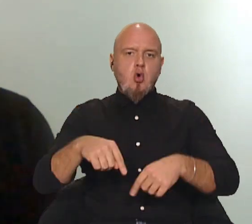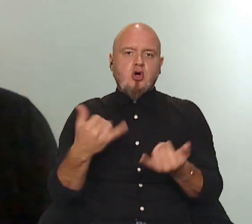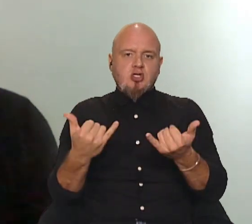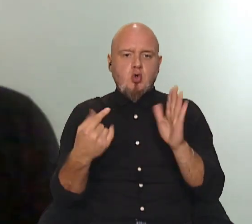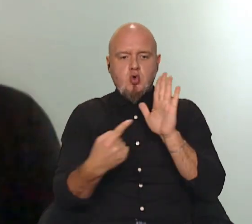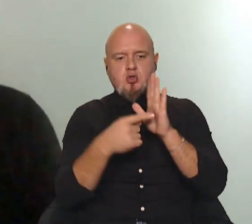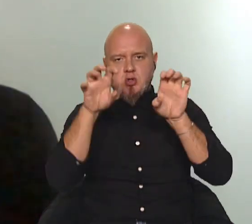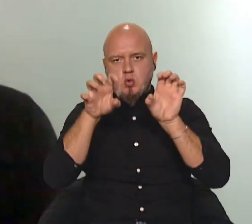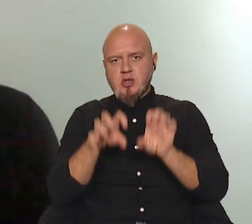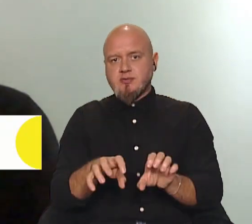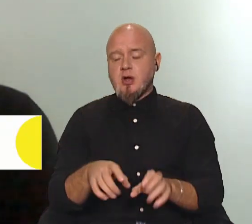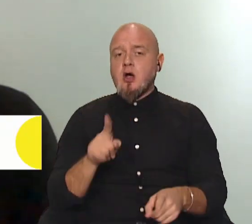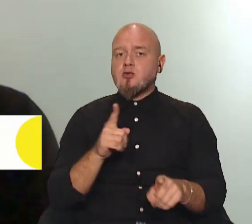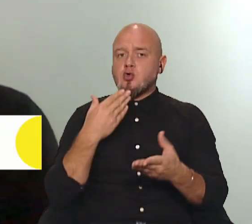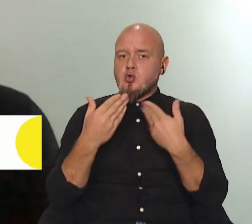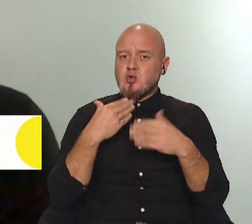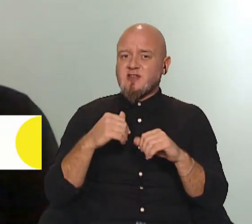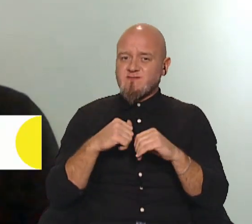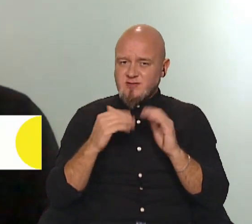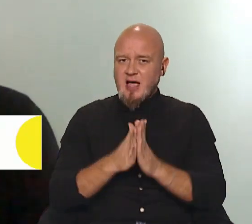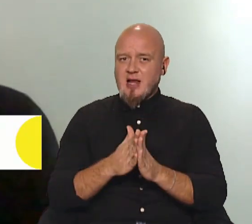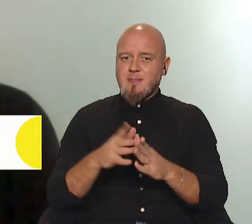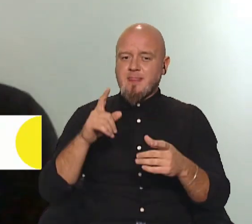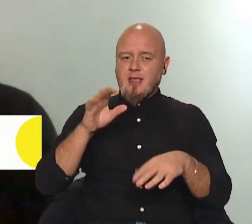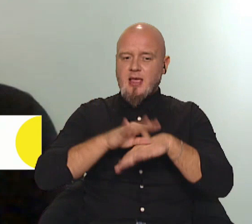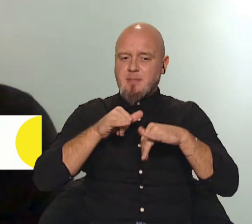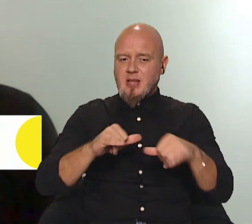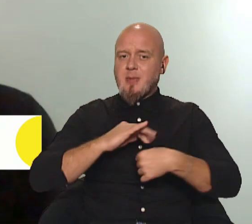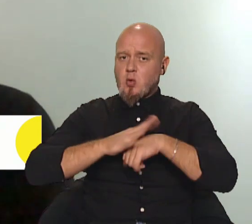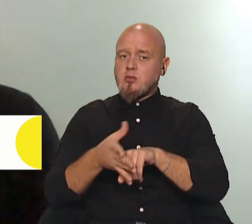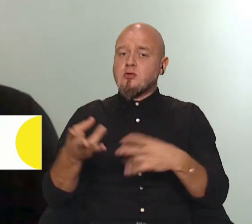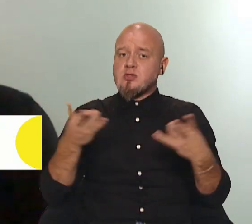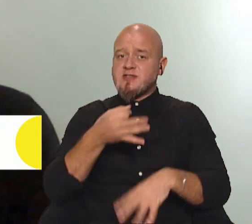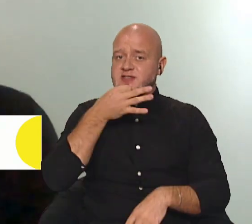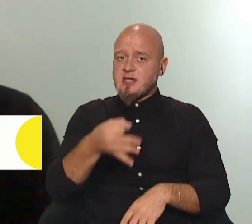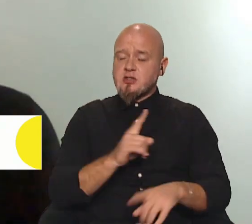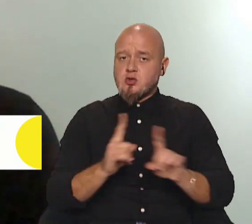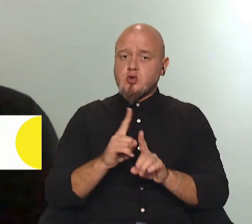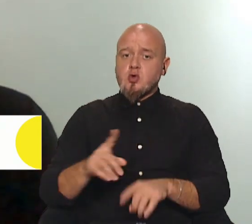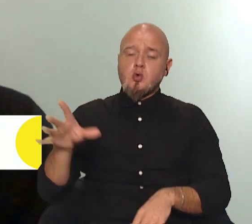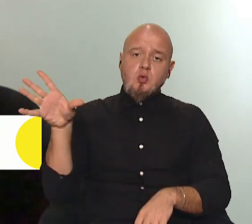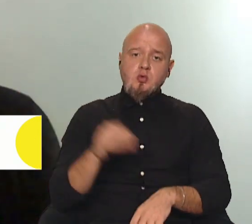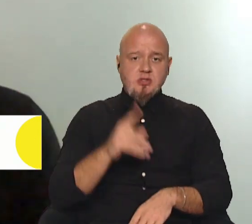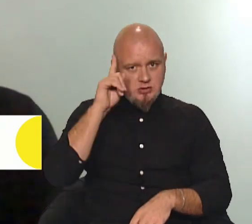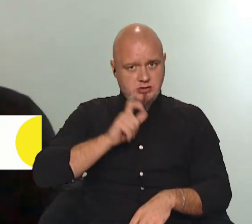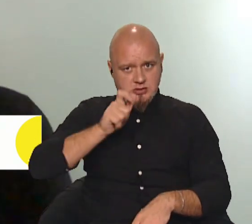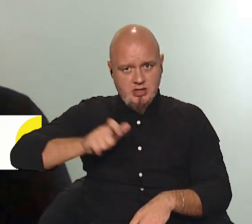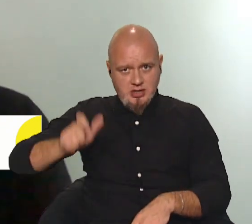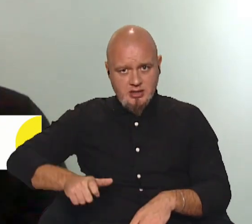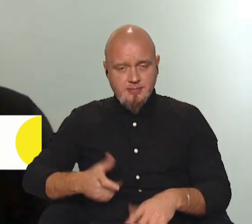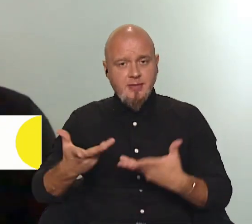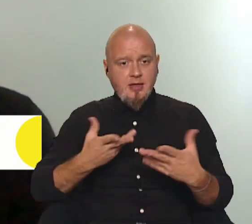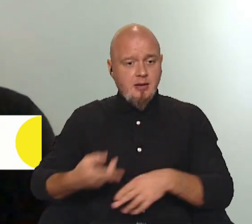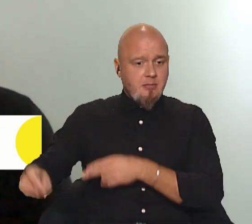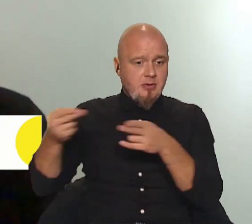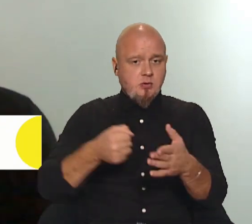законодавства. Що стосується взагалі епідемії ковід, то слід відзначити, що усі ізраїльтяни, які